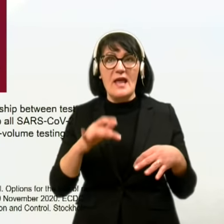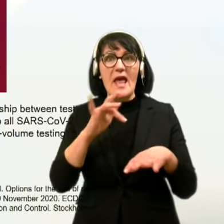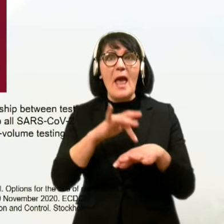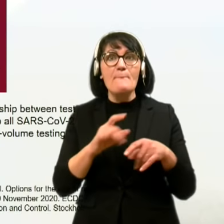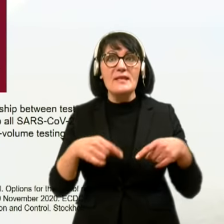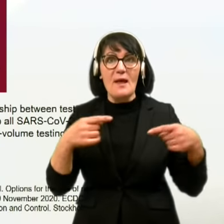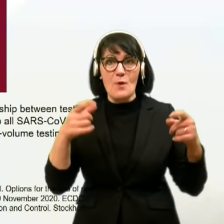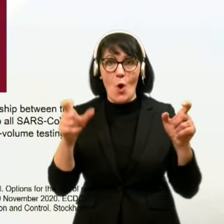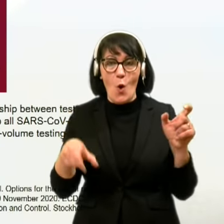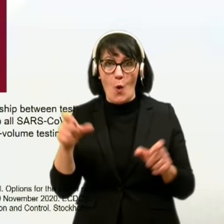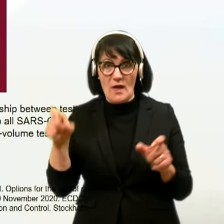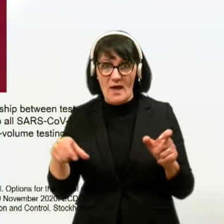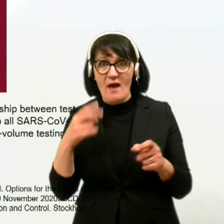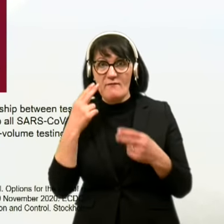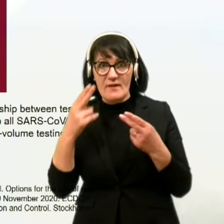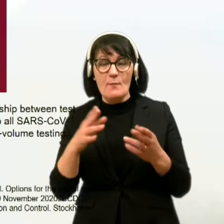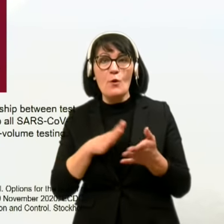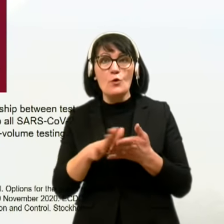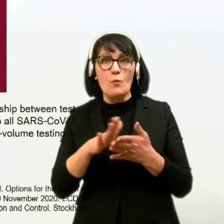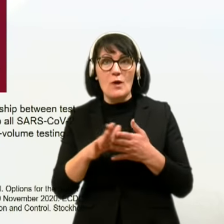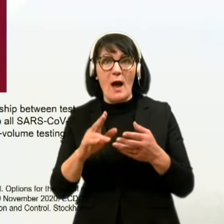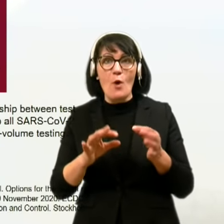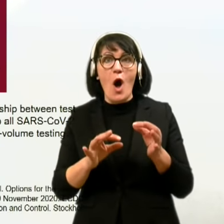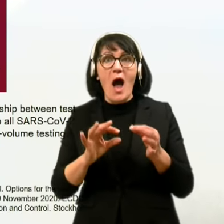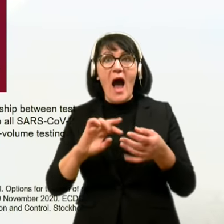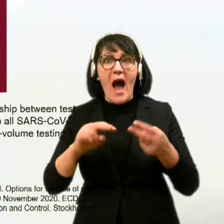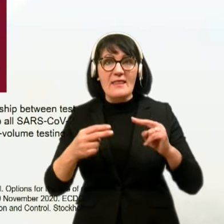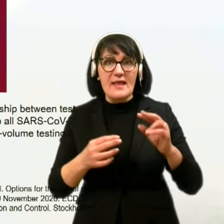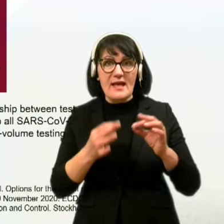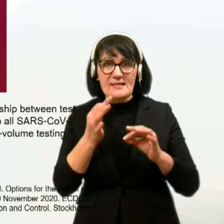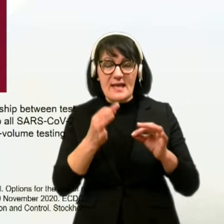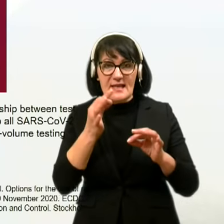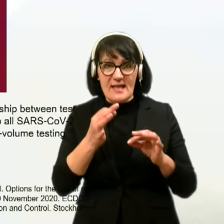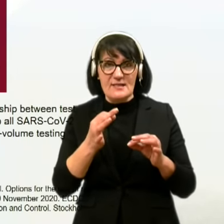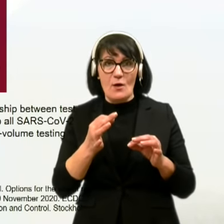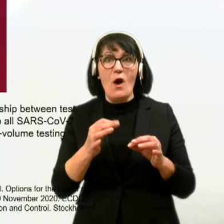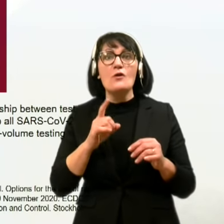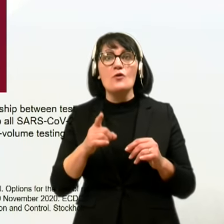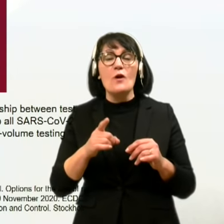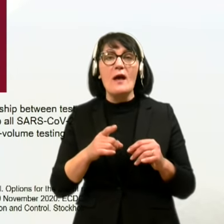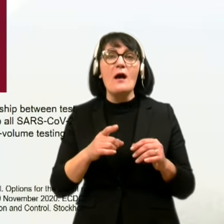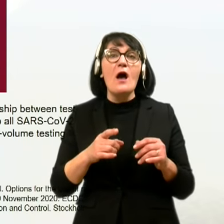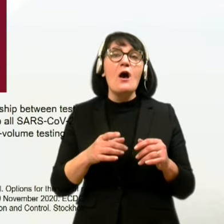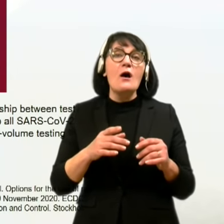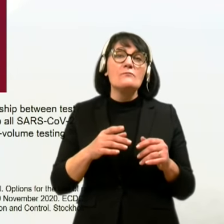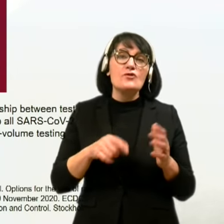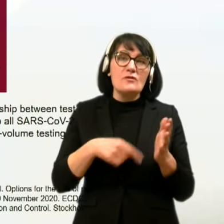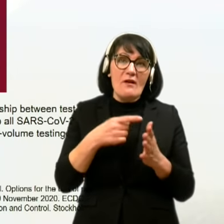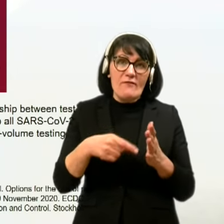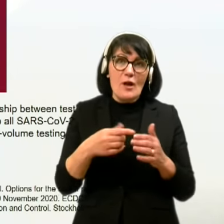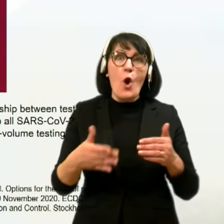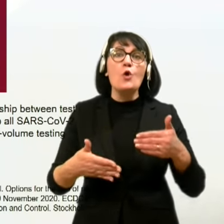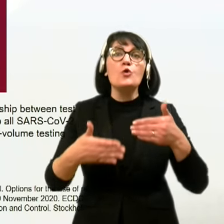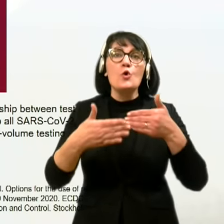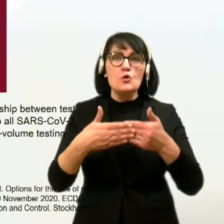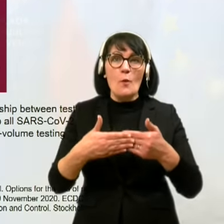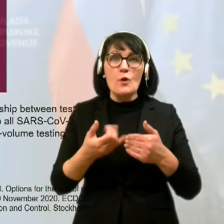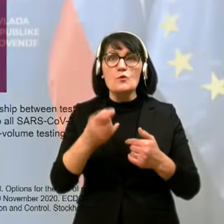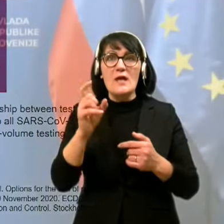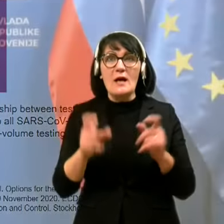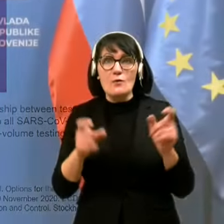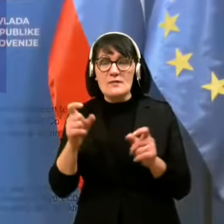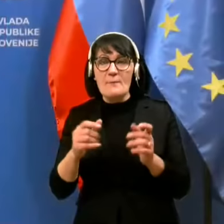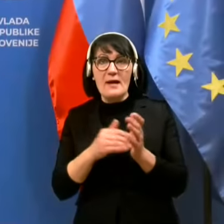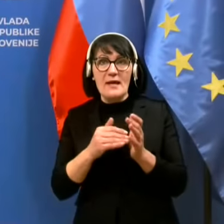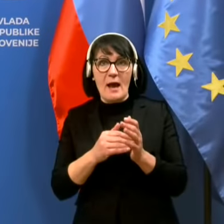kot uporabo hitrih antigenskih testov. To pomeni, zelo pomembno je frekvenca, dostopnost, da vsaka oseba, ki rabi prideti